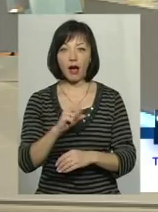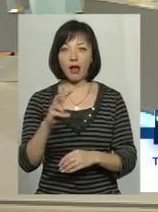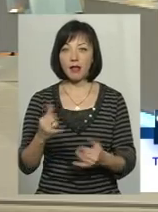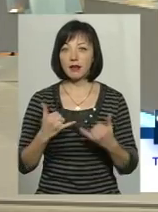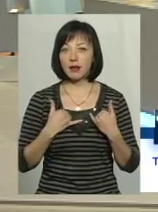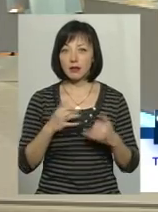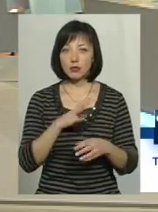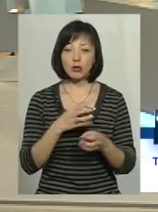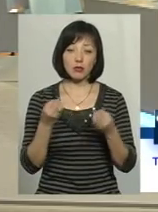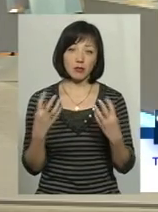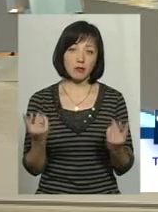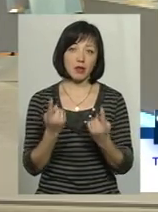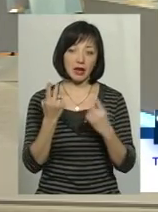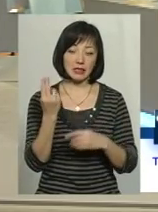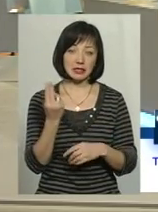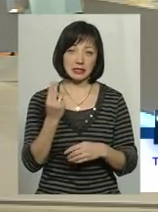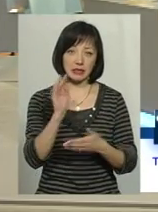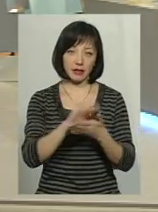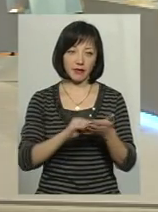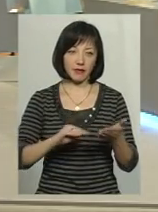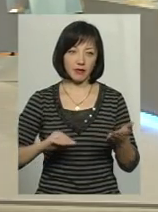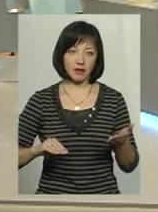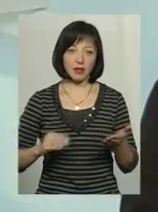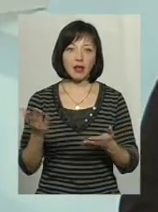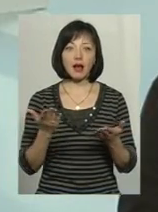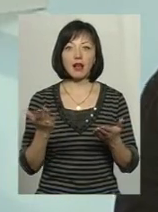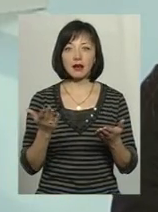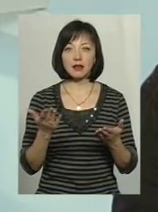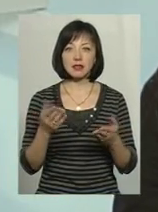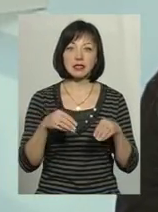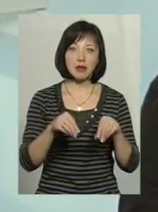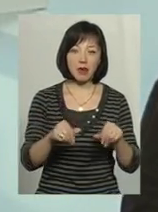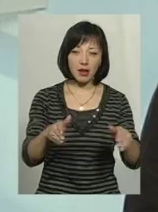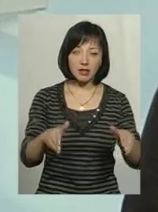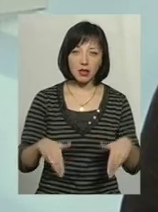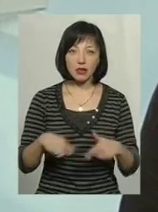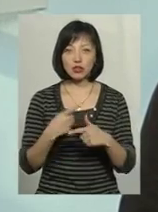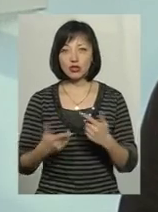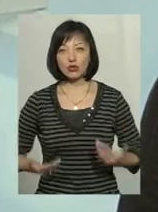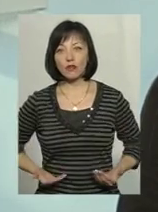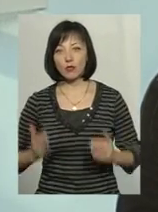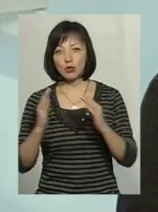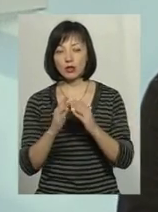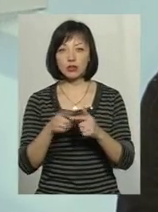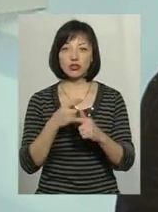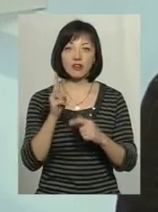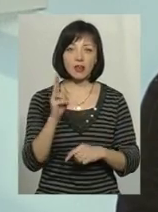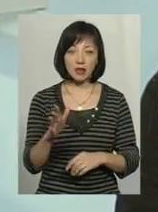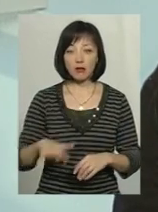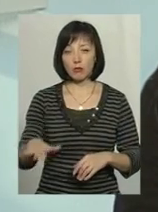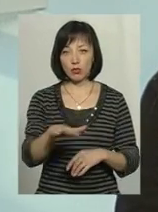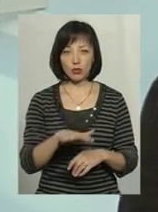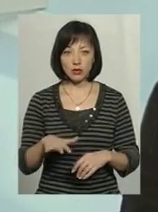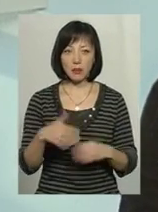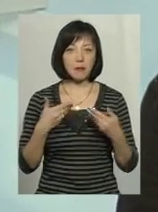нас це були просто банальні цифри. Ми знали, який це тип нерухомості, земельна ділянка, чи житловий будинок, чи квартира, і її площу.